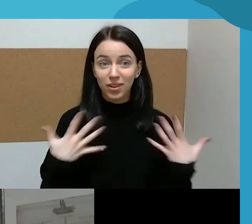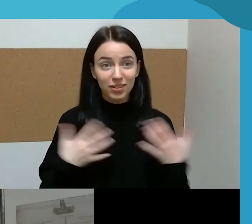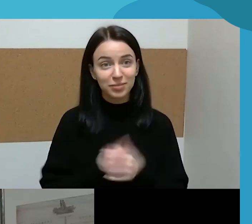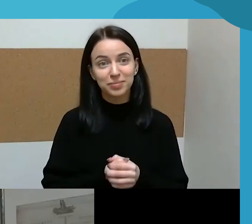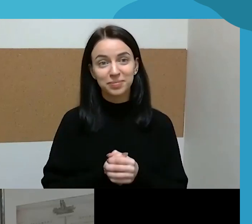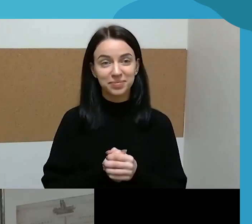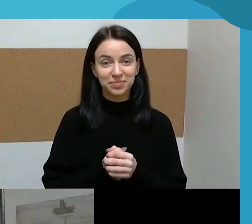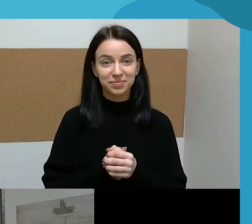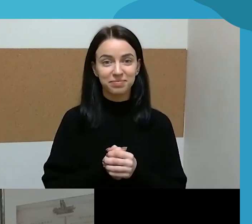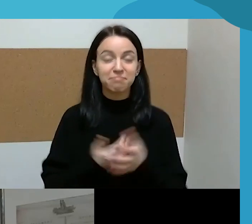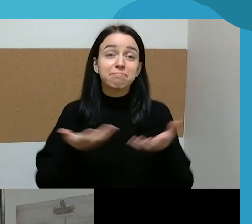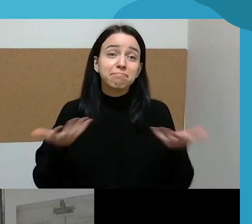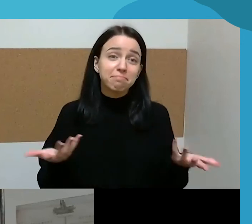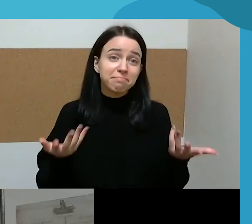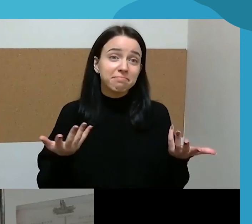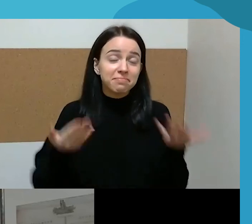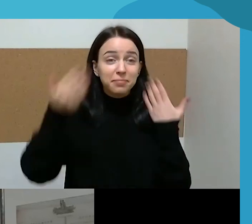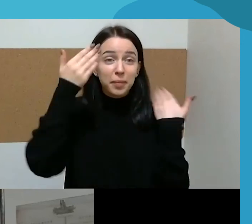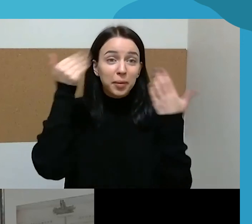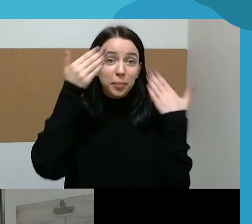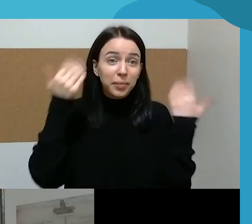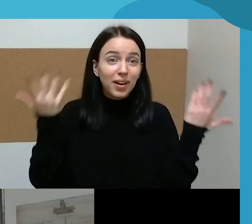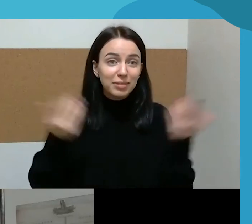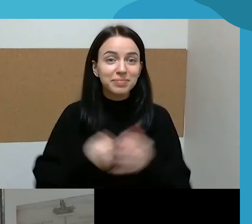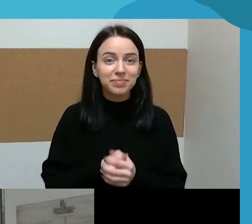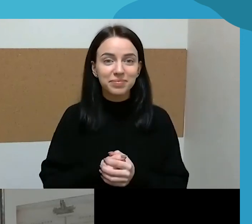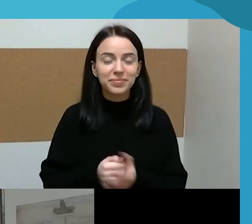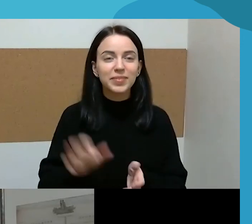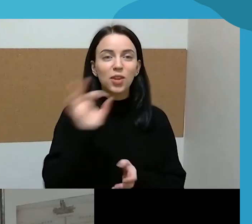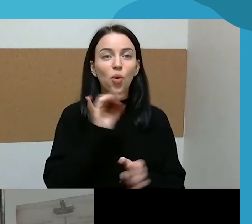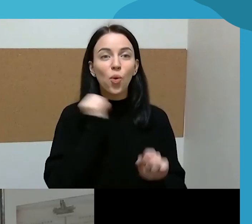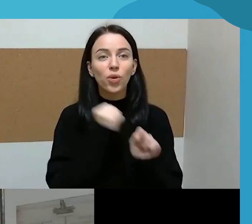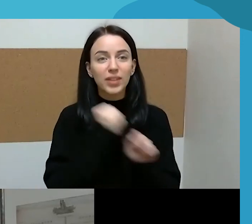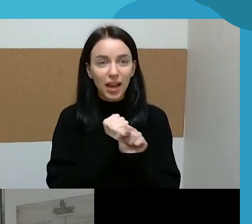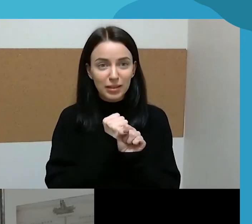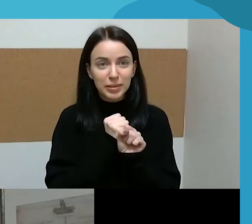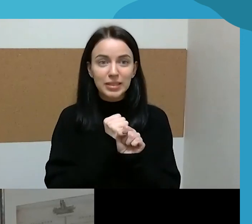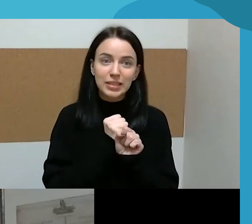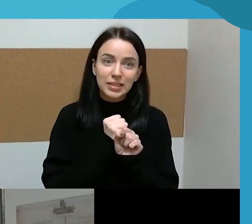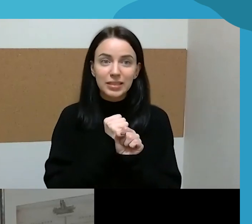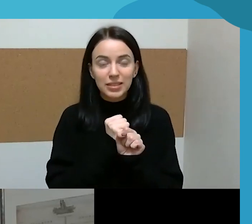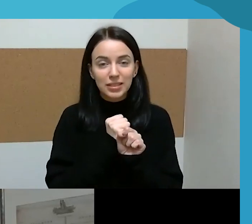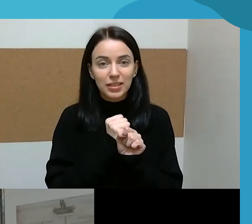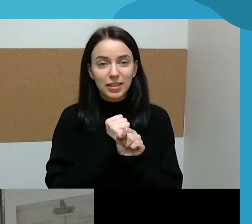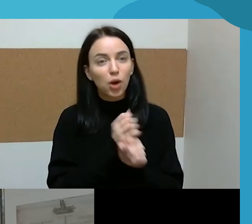Nu va tokios pramogos. Apie darbus tai buvo čia